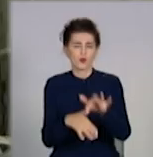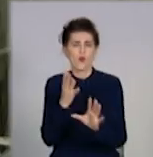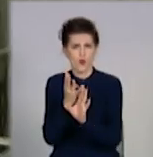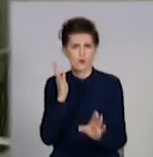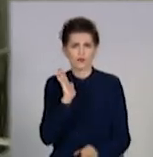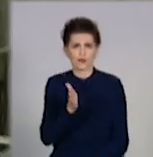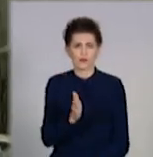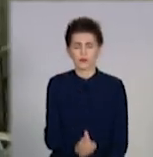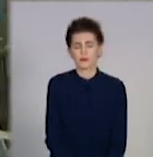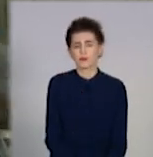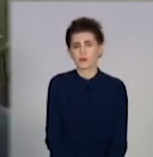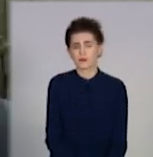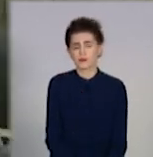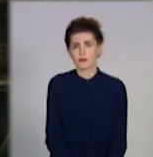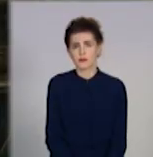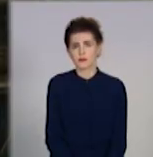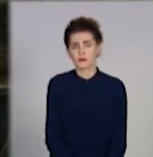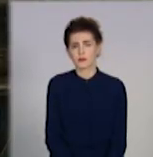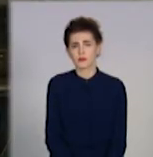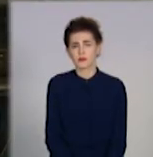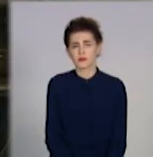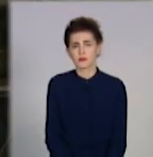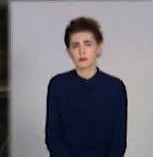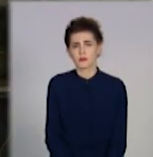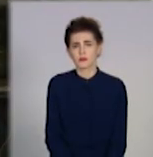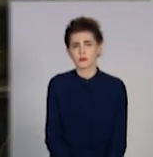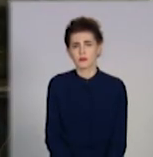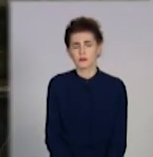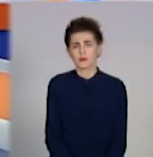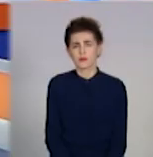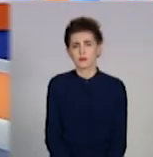Олена Успенська, Володимир Краснов, телеканал «Донбас».